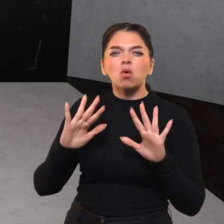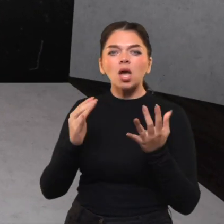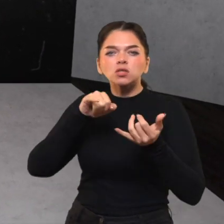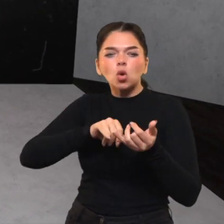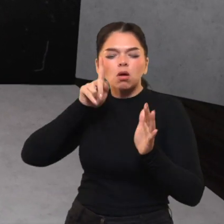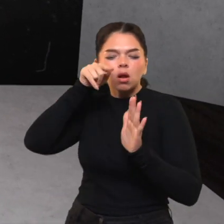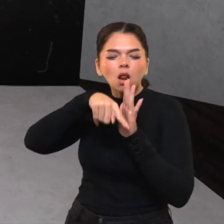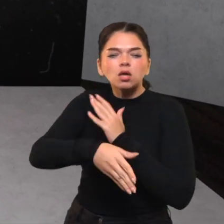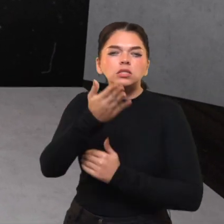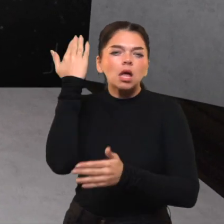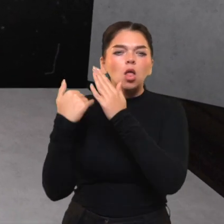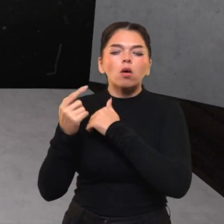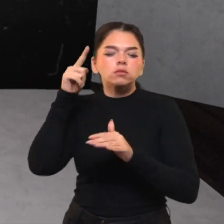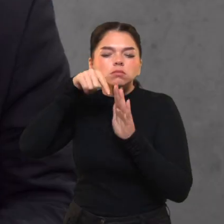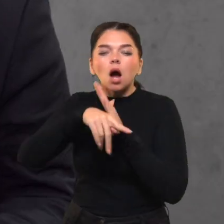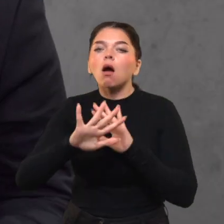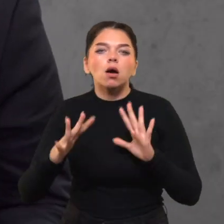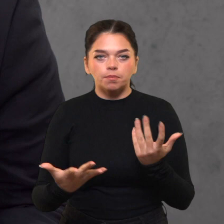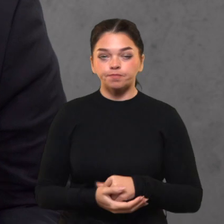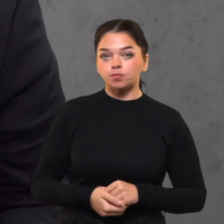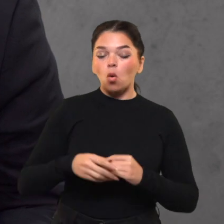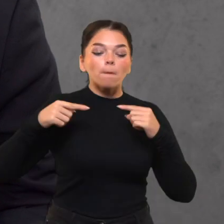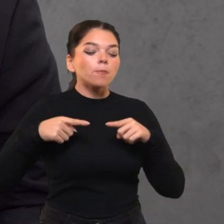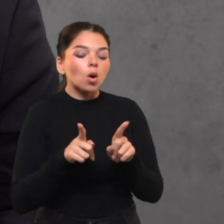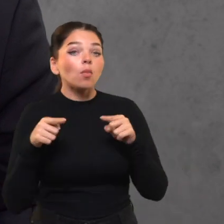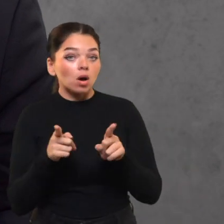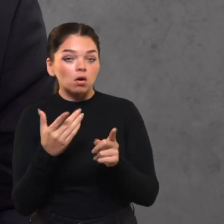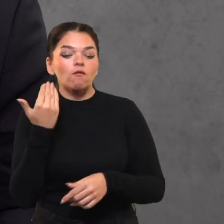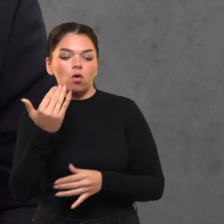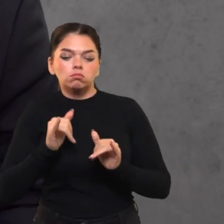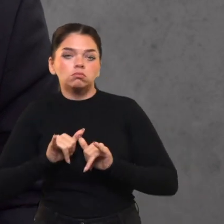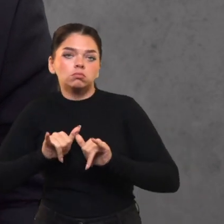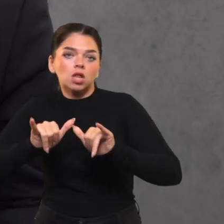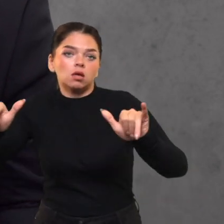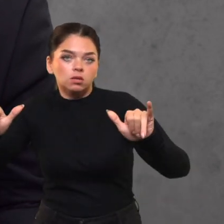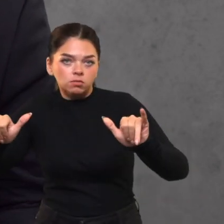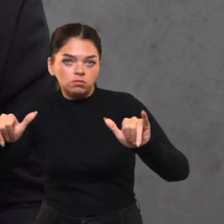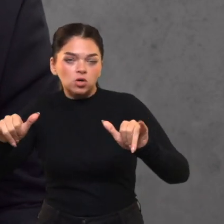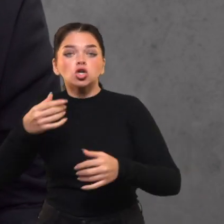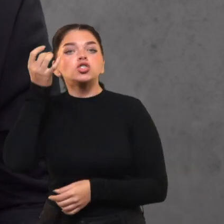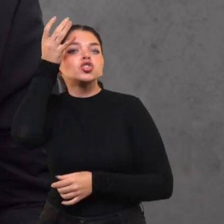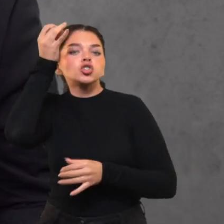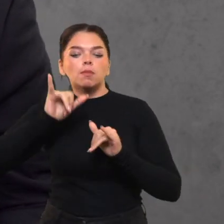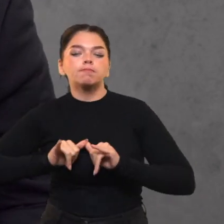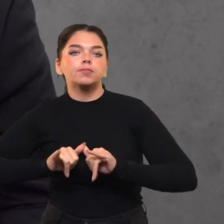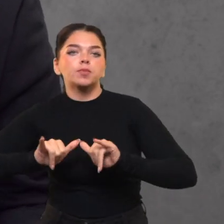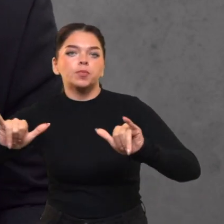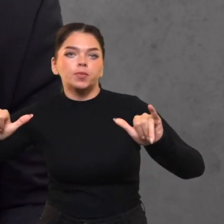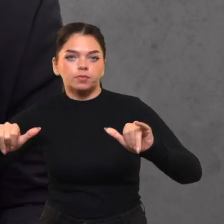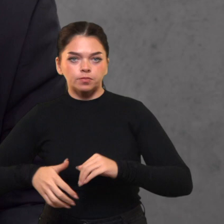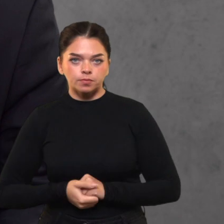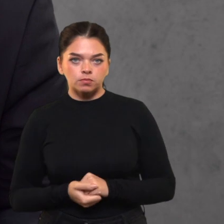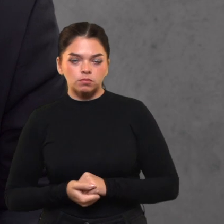ta istorija, ta gilioji senovinė? Tai propaganda tai yra sklaida. Tiesiog. Nešti žinę.